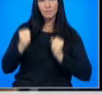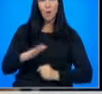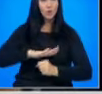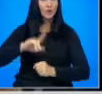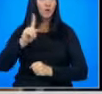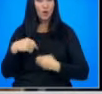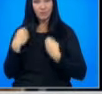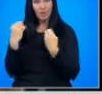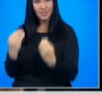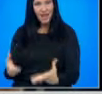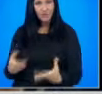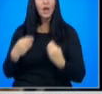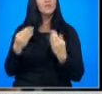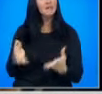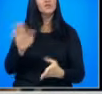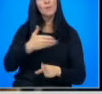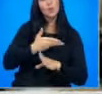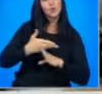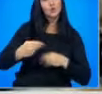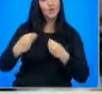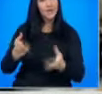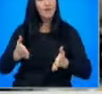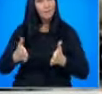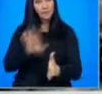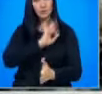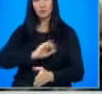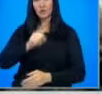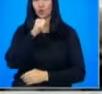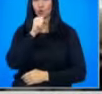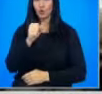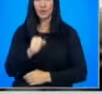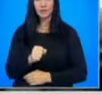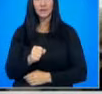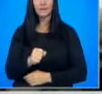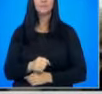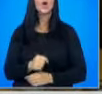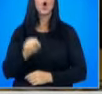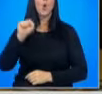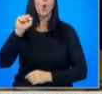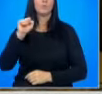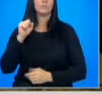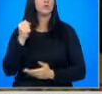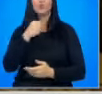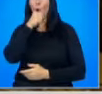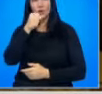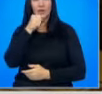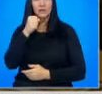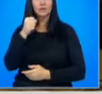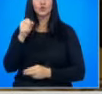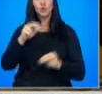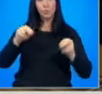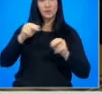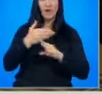основа, която е давала, дава и ще продължава да дава път на успешни журналисти. Журналистическото образование винаги е било